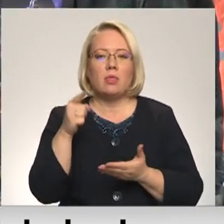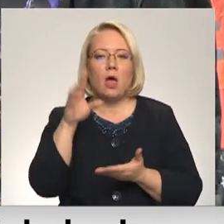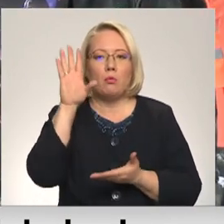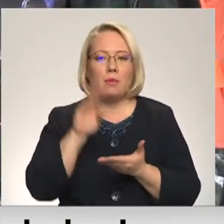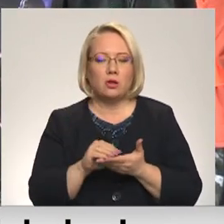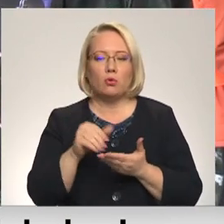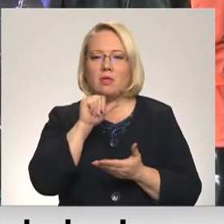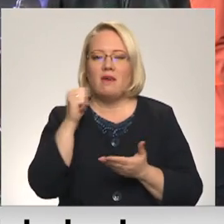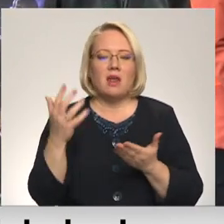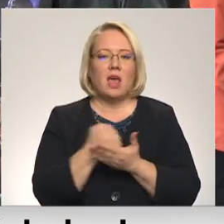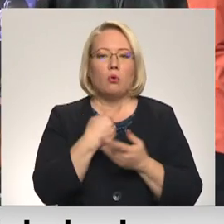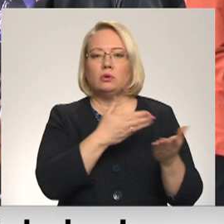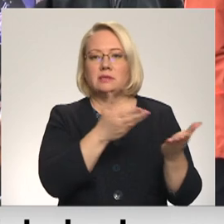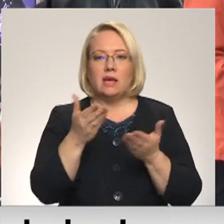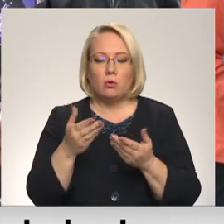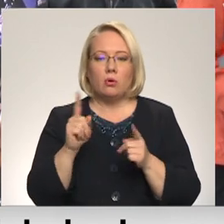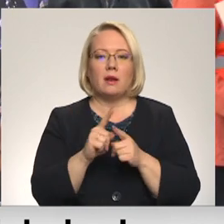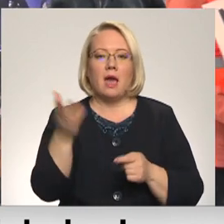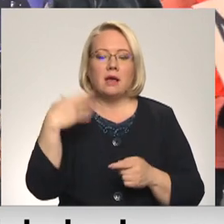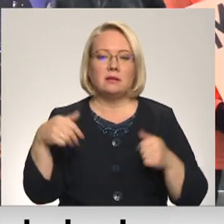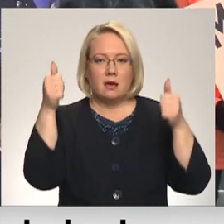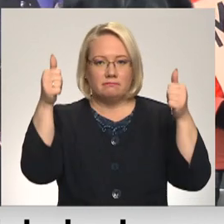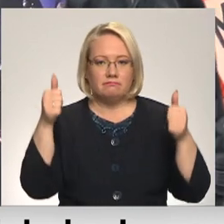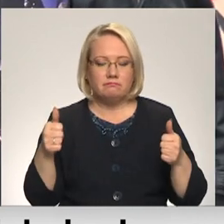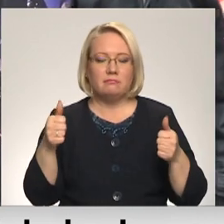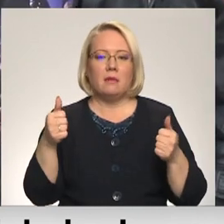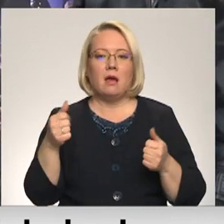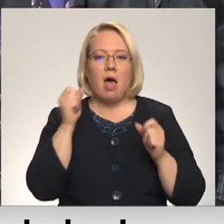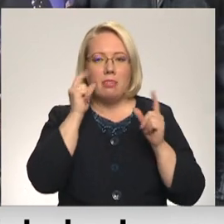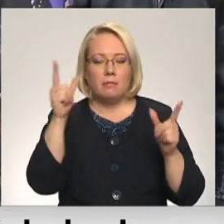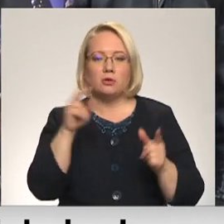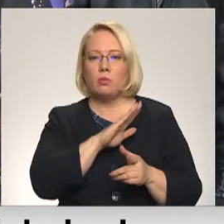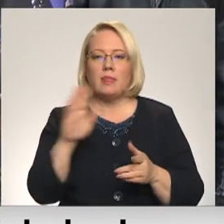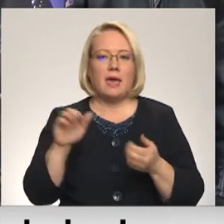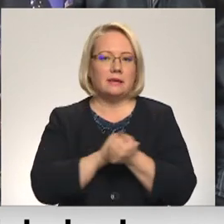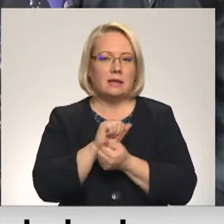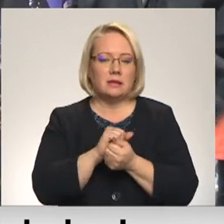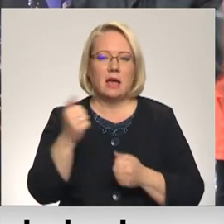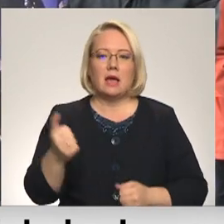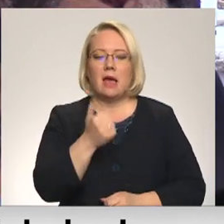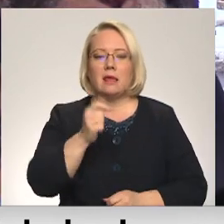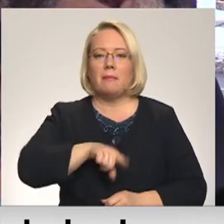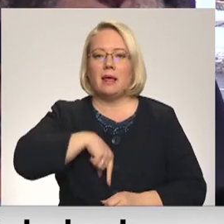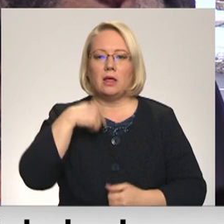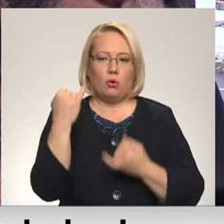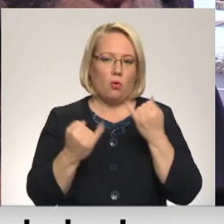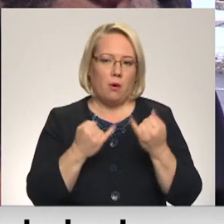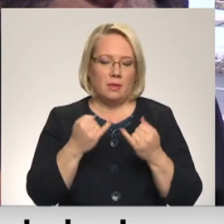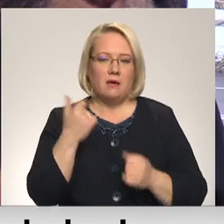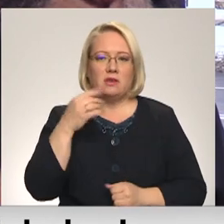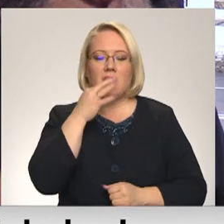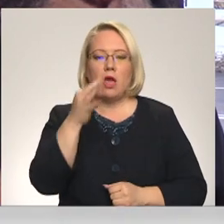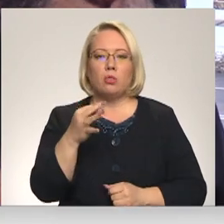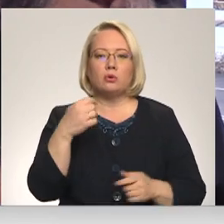iegūt citur, ar plakātiem rūkās aicināja deputātus attapties un neiznīcināt gadiem ilgi kopto. Kad spēlē solo